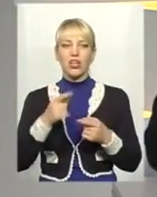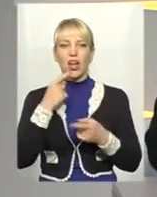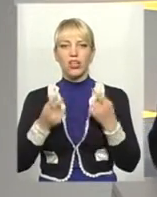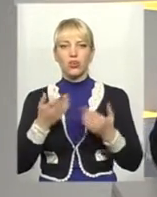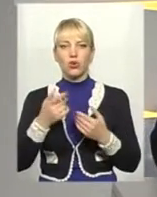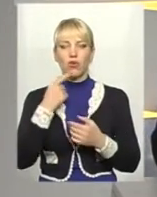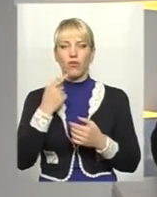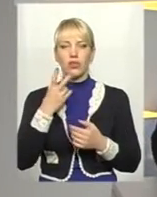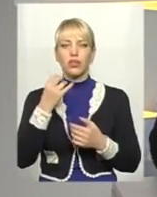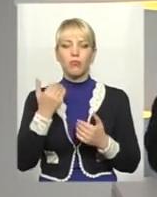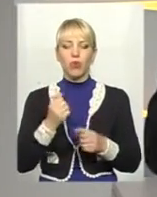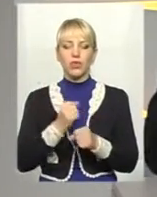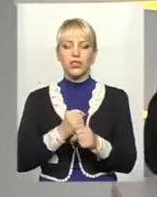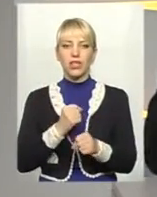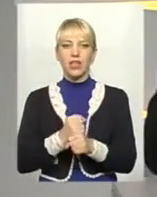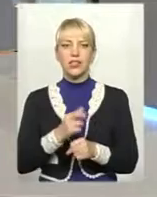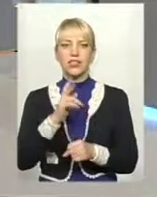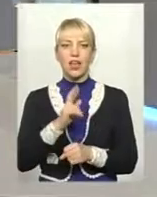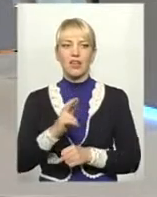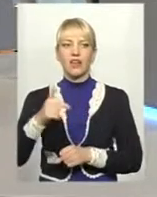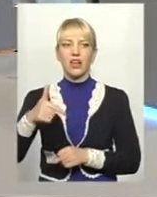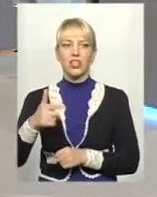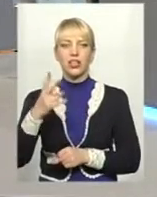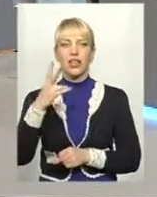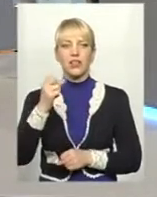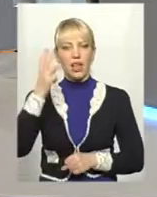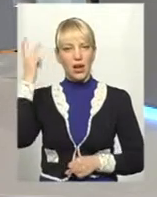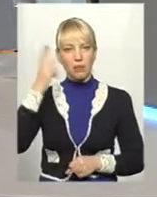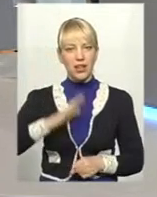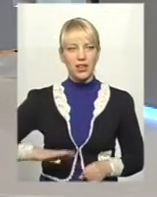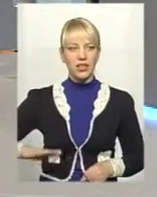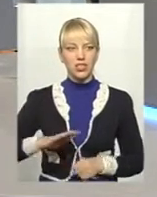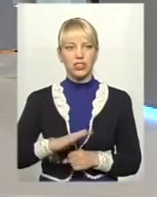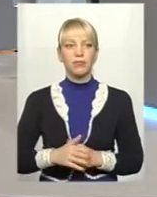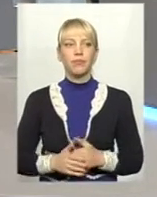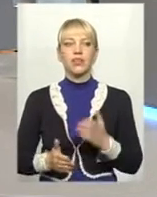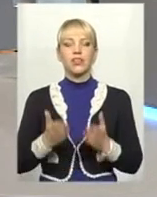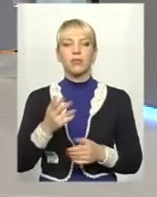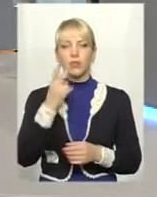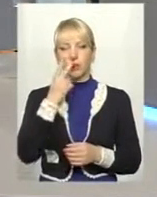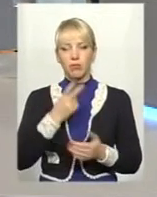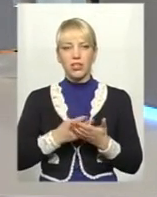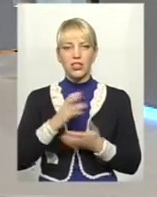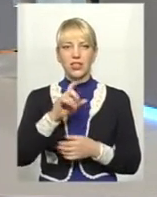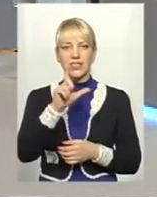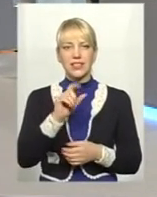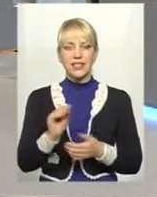Хмельниччині, на яких територіях діяли його загони? Будь ласка, Віталій Вікторій. Як ми побачили з сюжету,